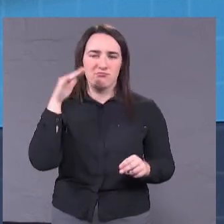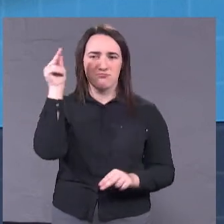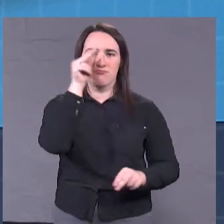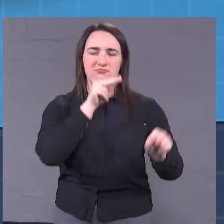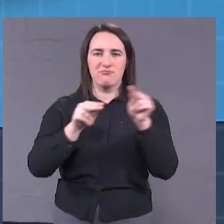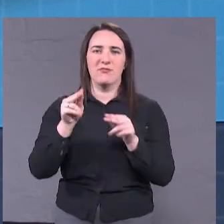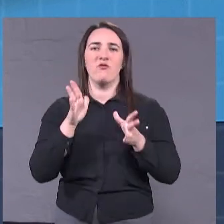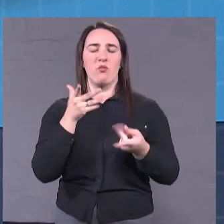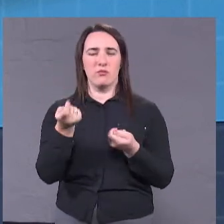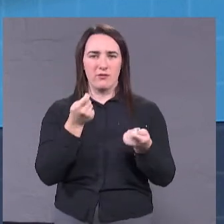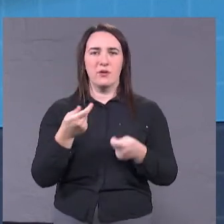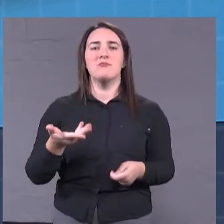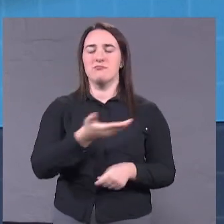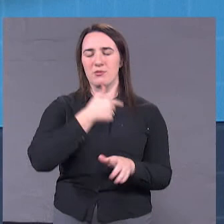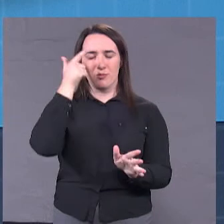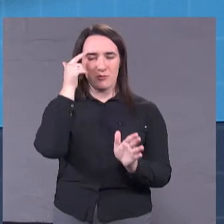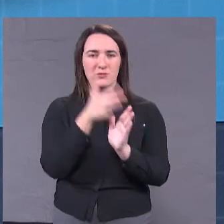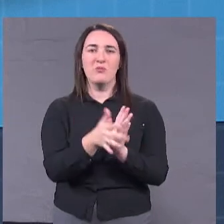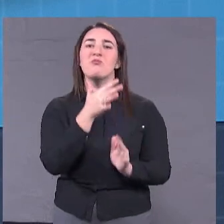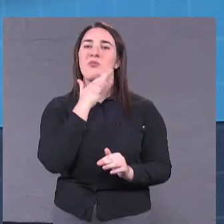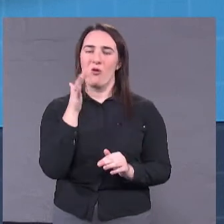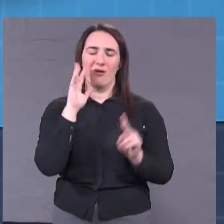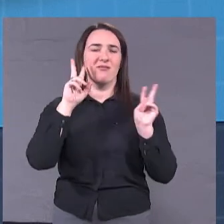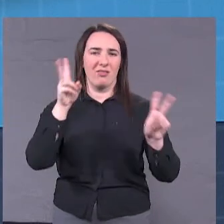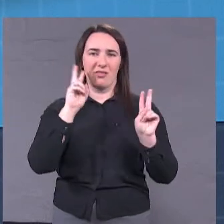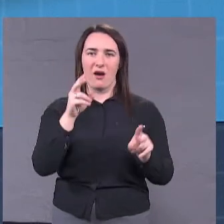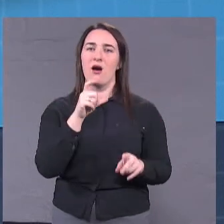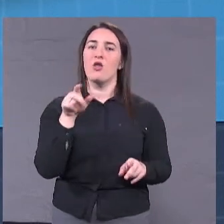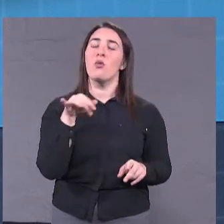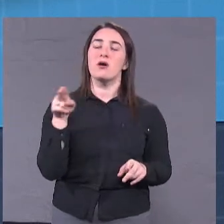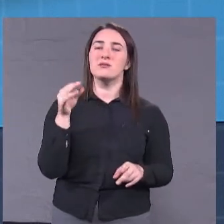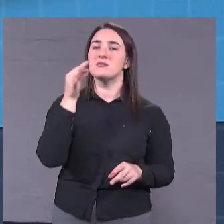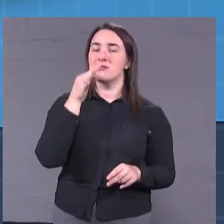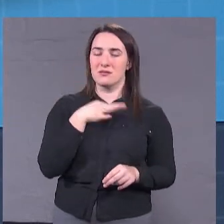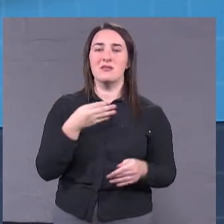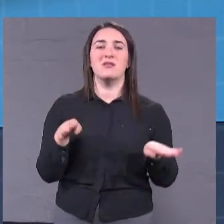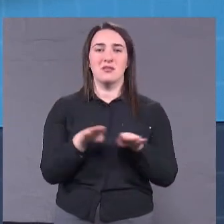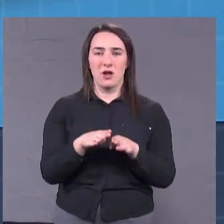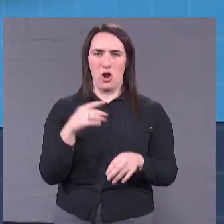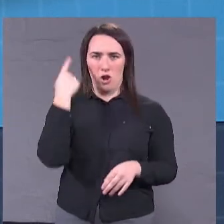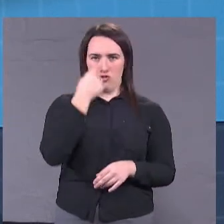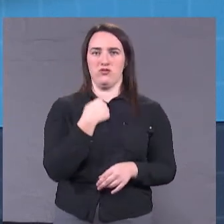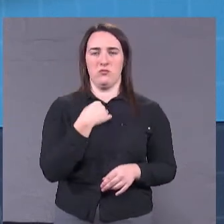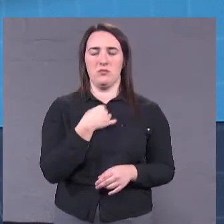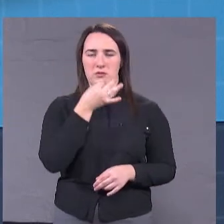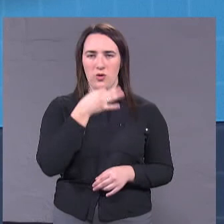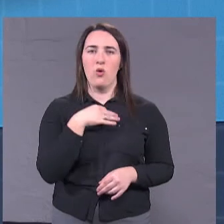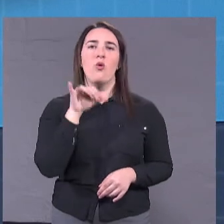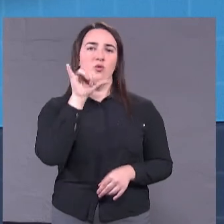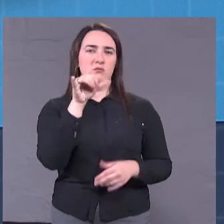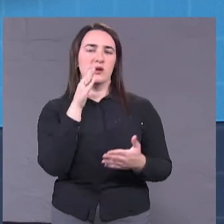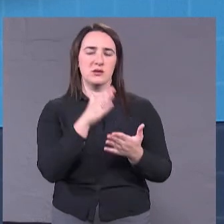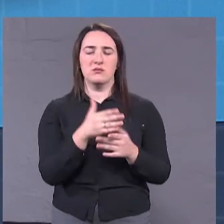і ми понимаємо, що багато не знаємо, а Едвард Юрьович нам сказав следуючий. Лично мені, у тебе є дуже больші амбиції,